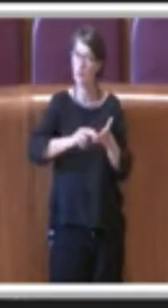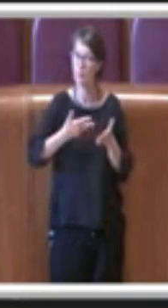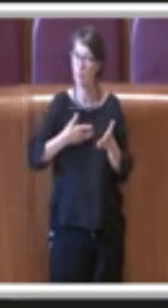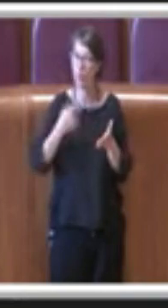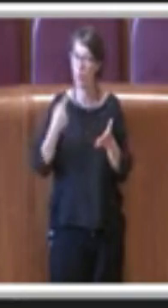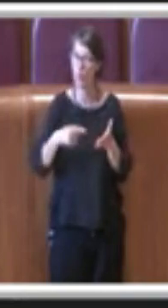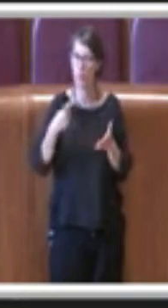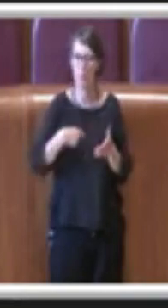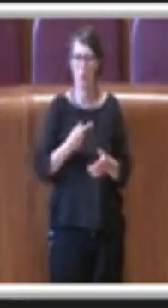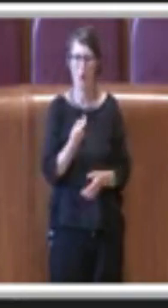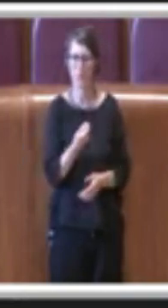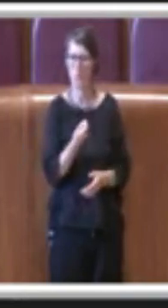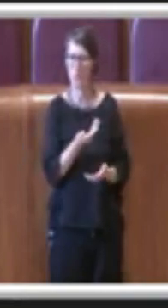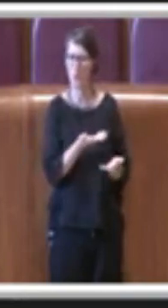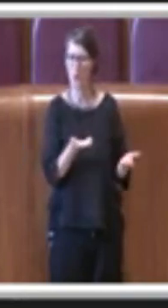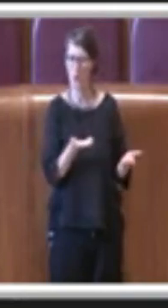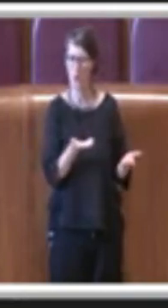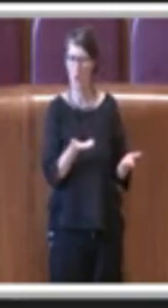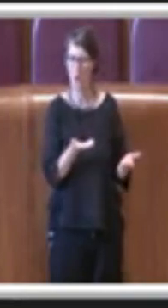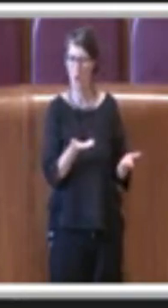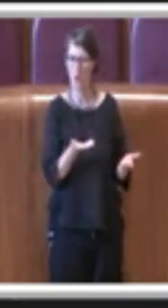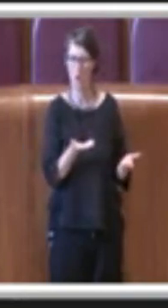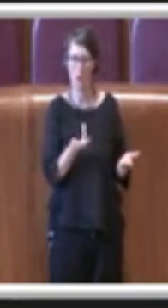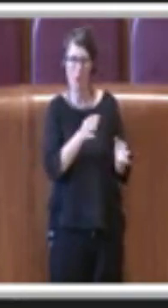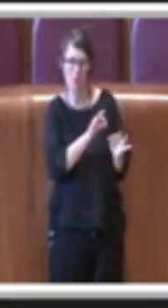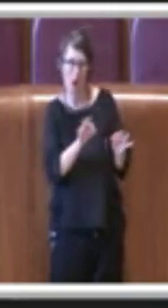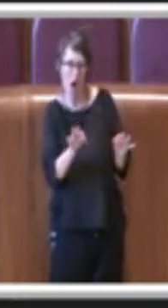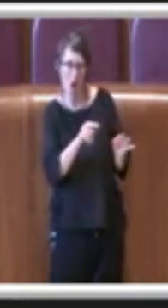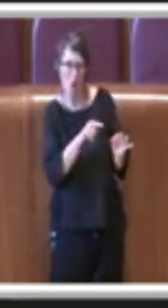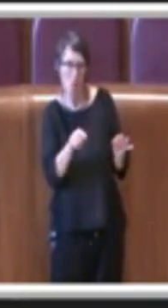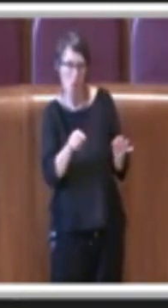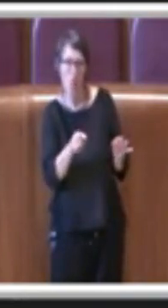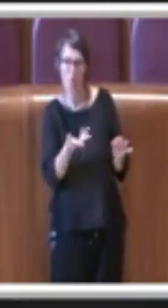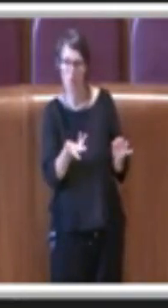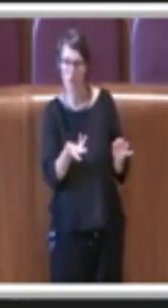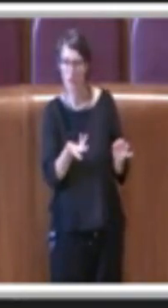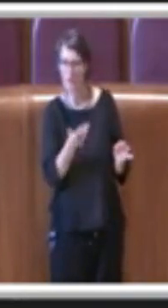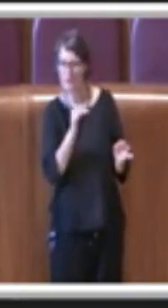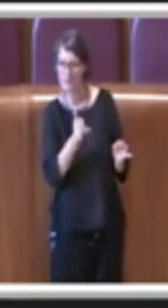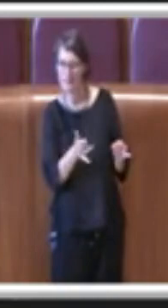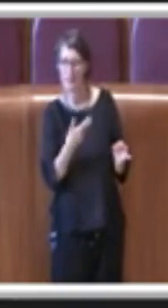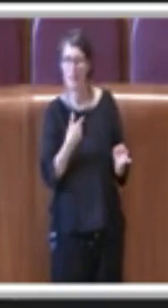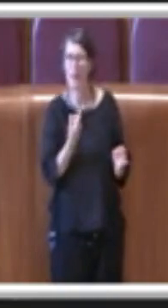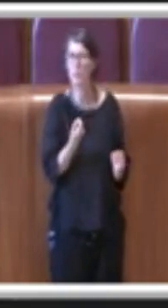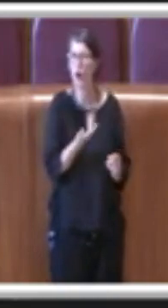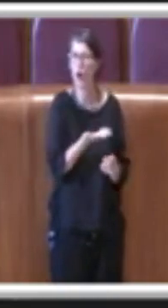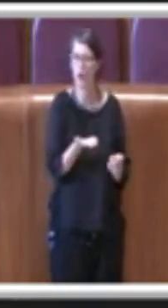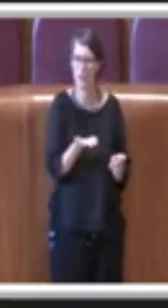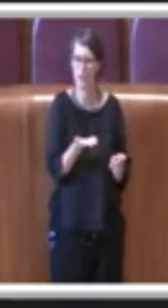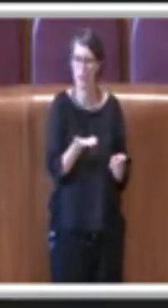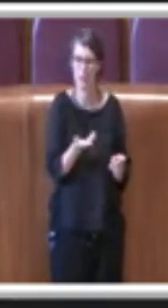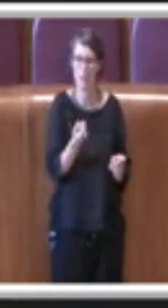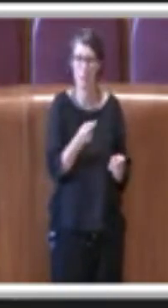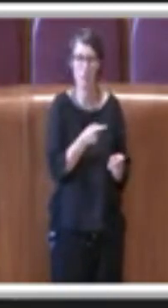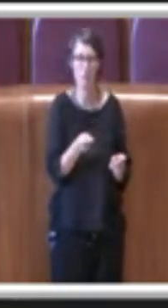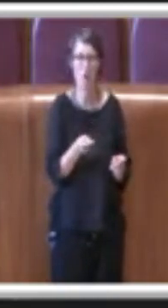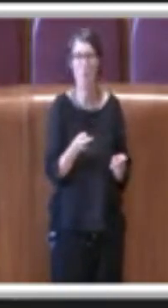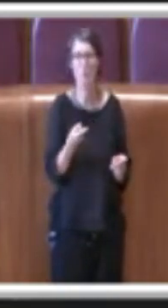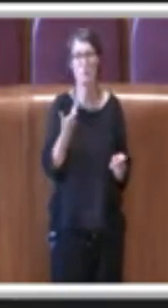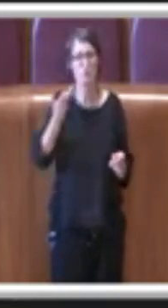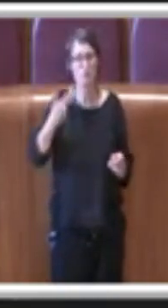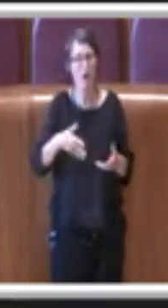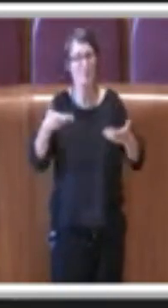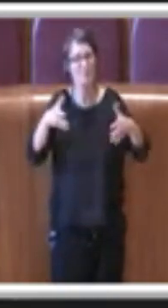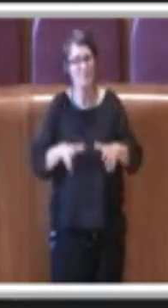hanno chiesto e fanno la somministrazione anche sulle repubbliche, quindi sono pochi e in realtà ce l'hanno già esentata per